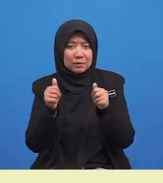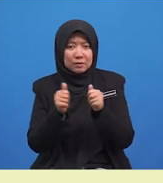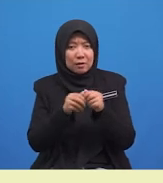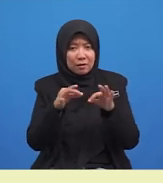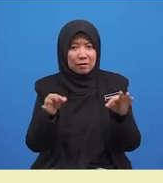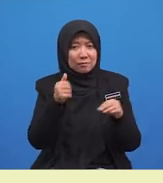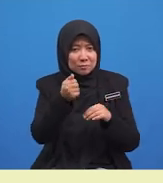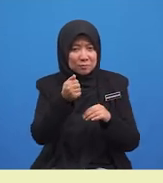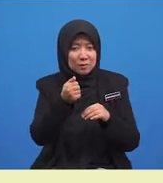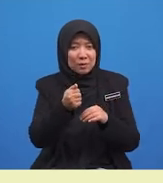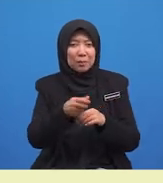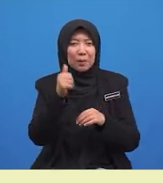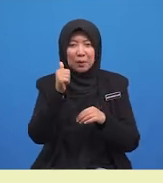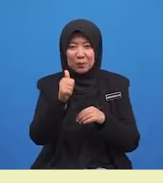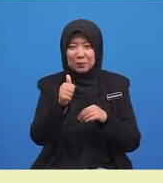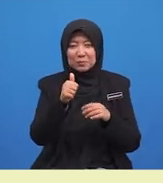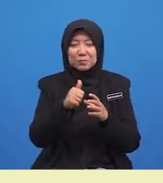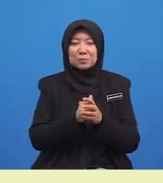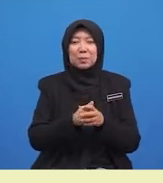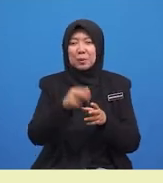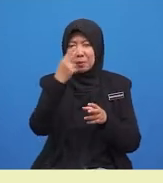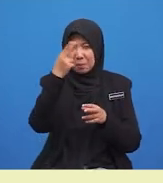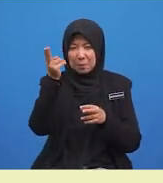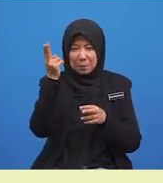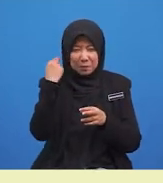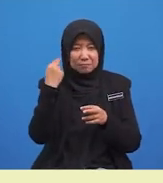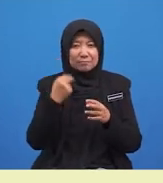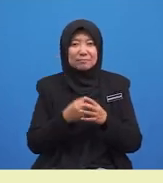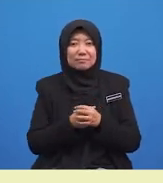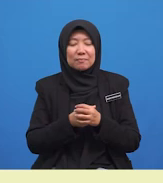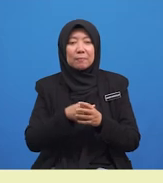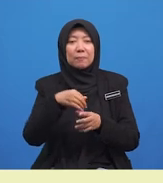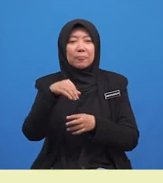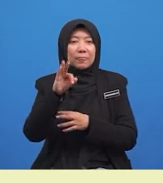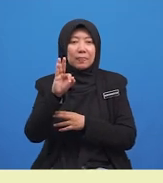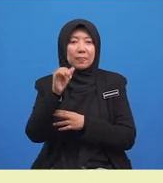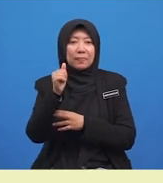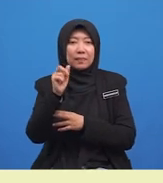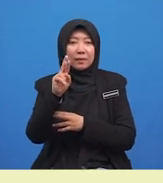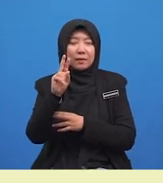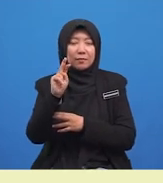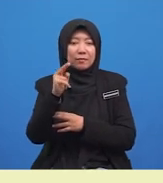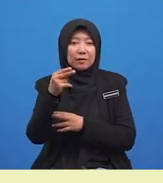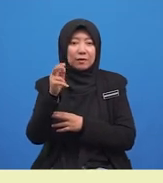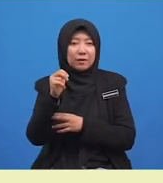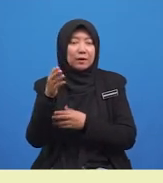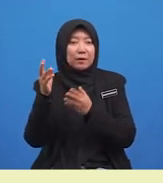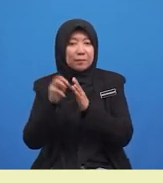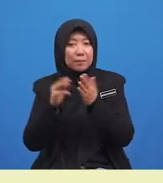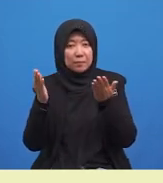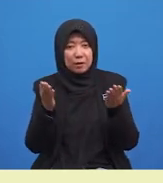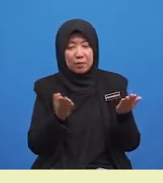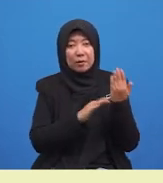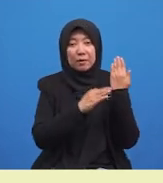Bagus. Kamu memang hebat. Farhana, membawa bakul yang